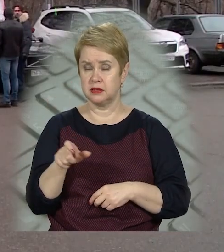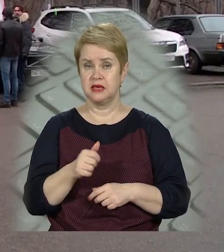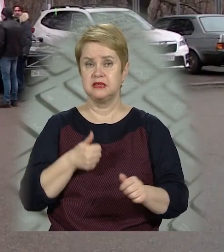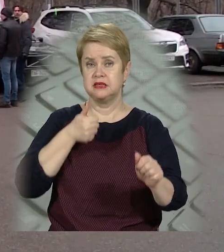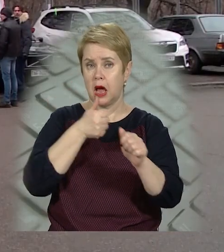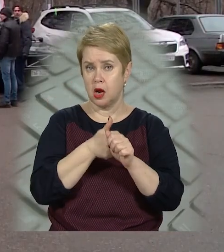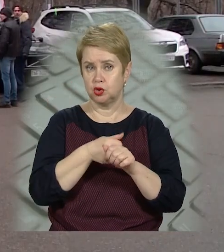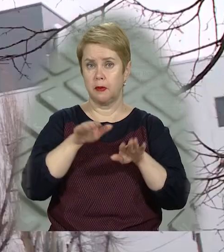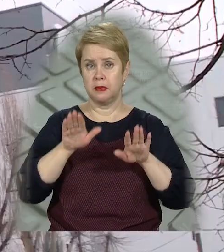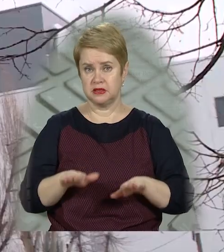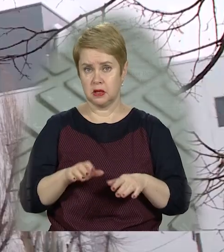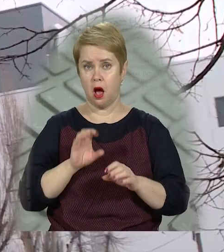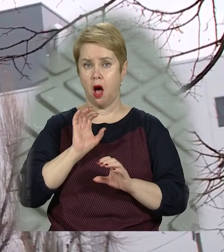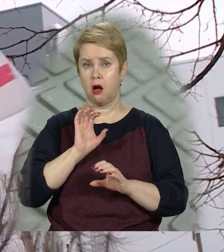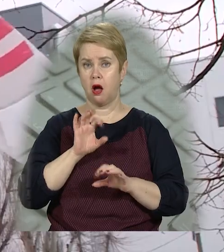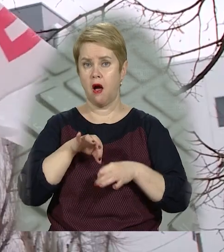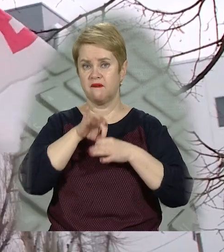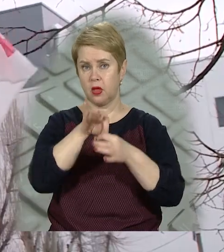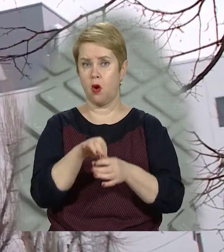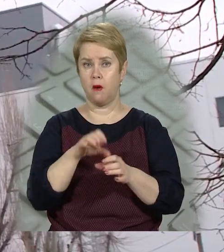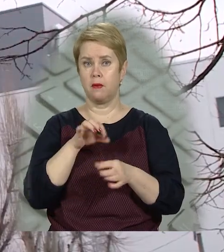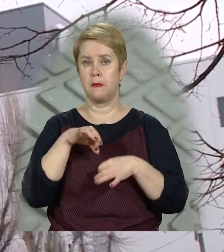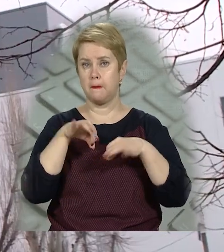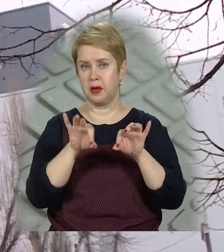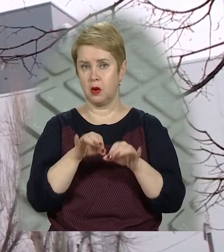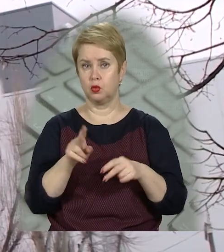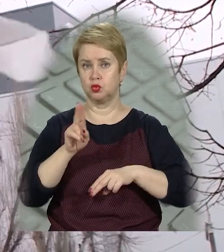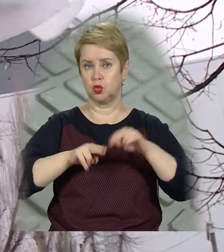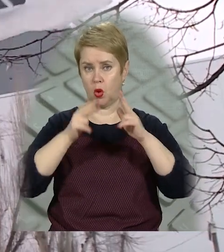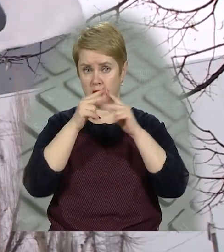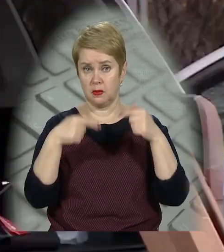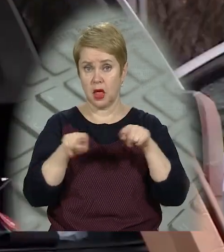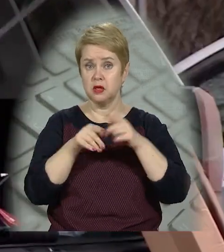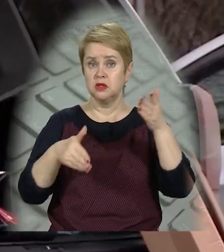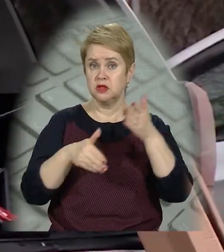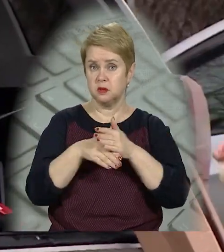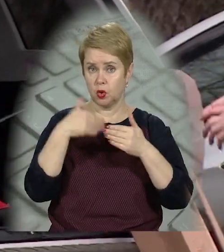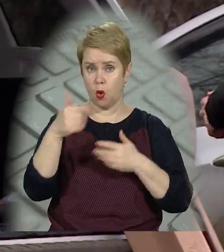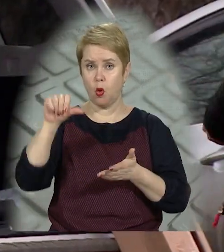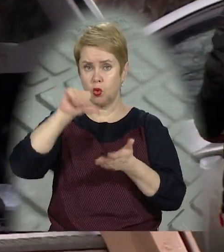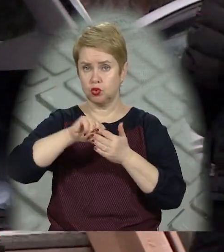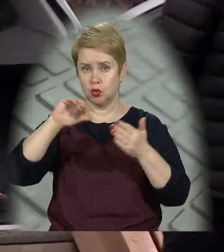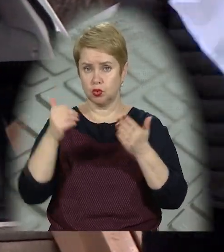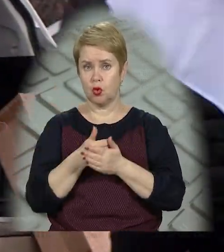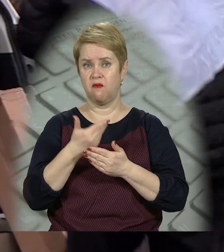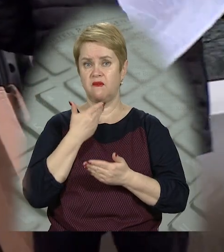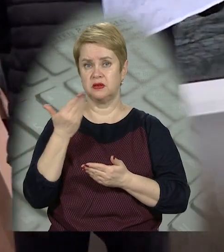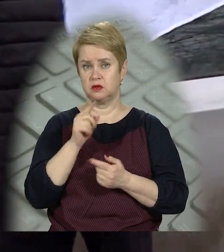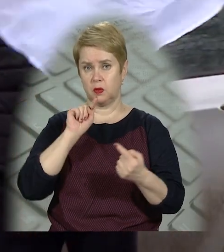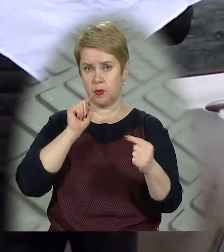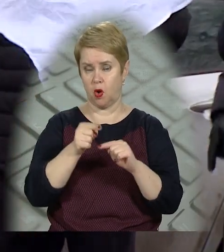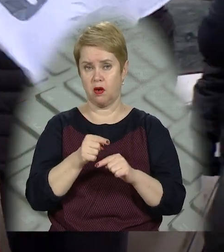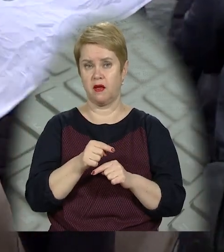Слідом за іншими містами автопробіг влаштовують і у Дніпрі. У такий спосіб його учасники знову виступають